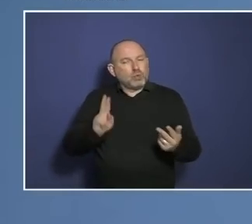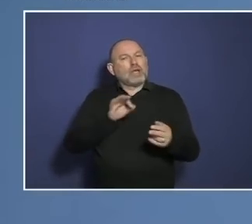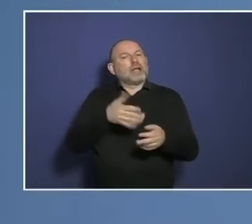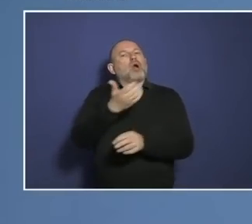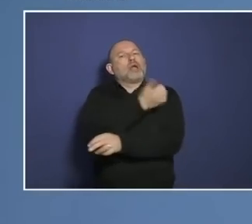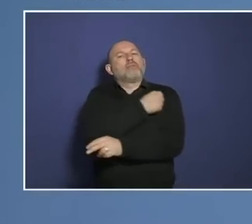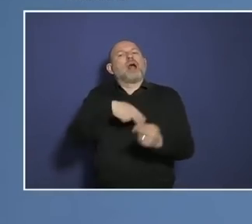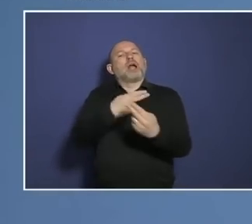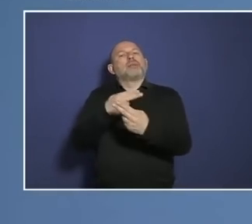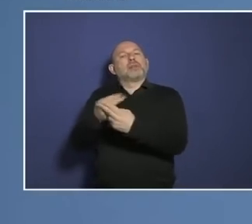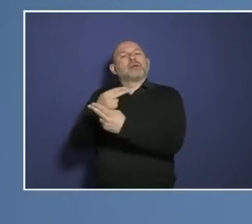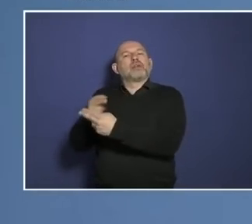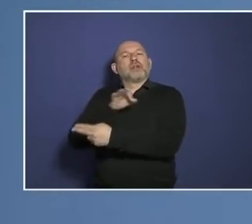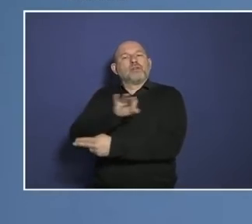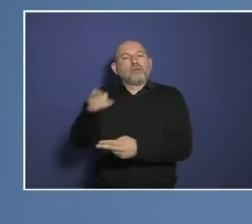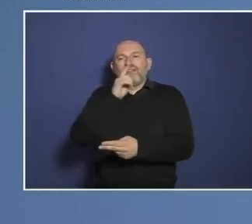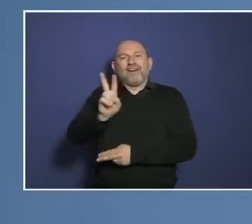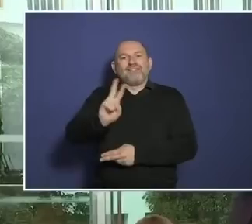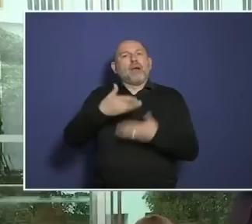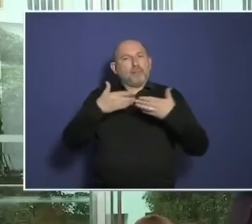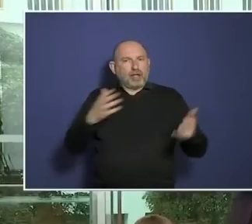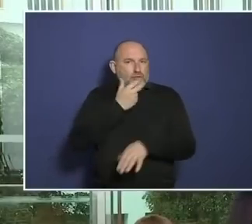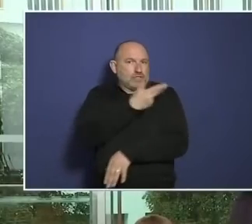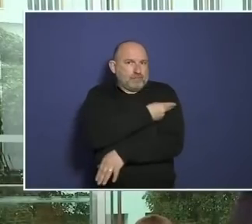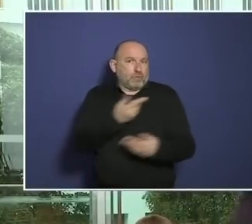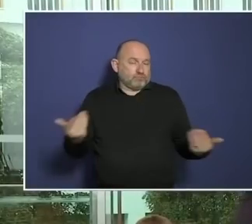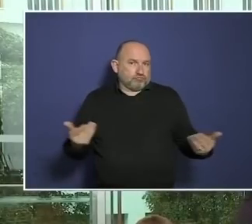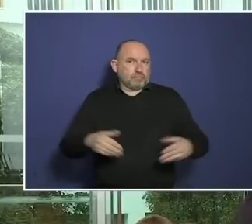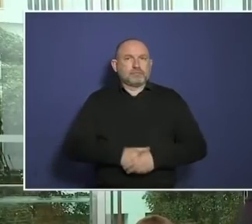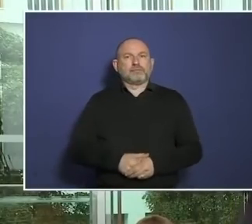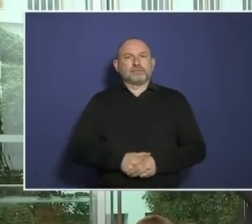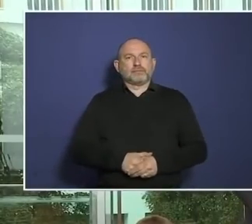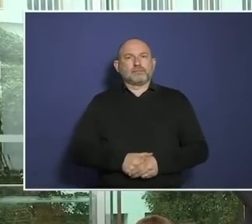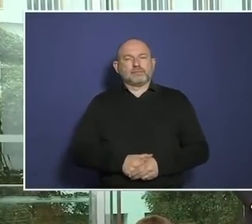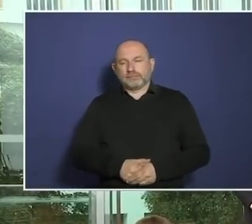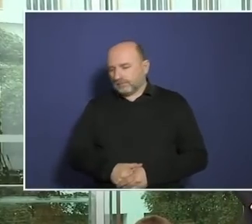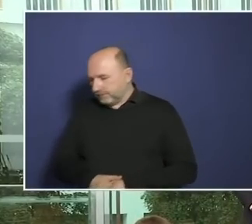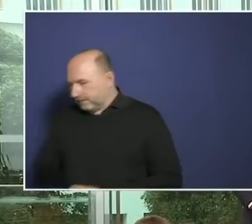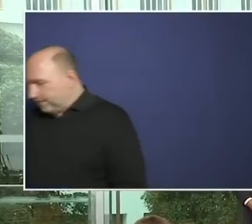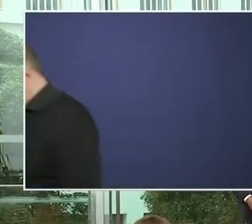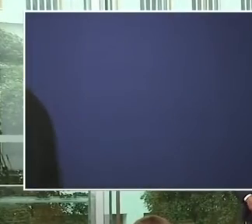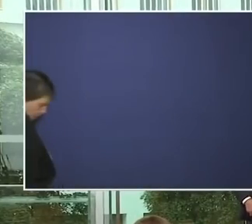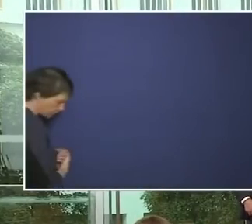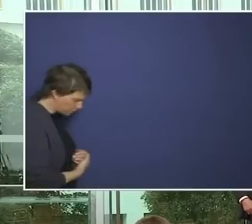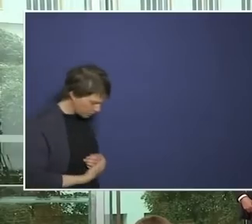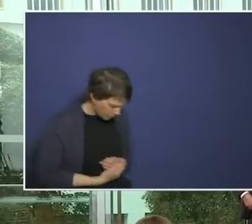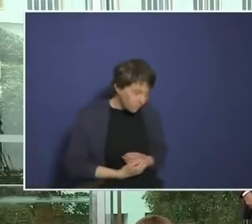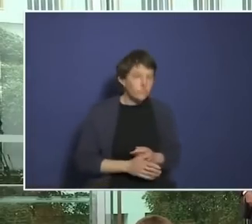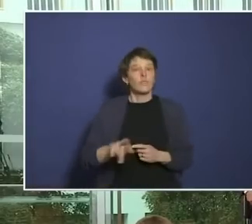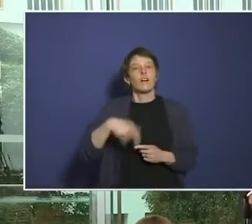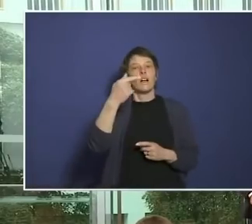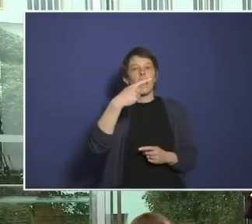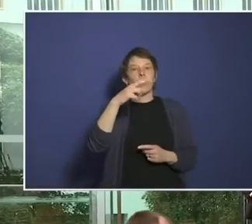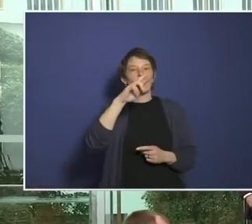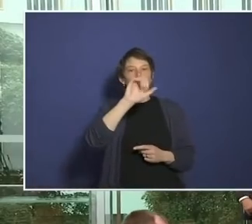das Ganze beheben. Glauben Sie wirklich, dass diejenigen, die sich bis jetzt trotz aller Drangsalierereien, trotz aller, in meinen Augen, grundgesetzwidrigen Einschränkungen